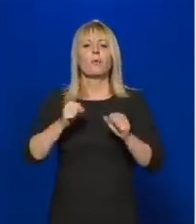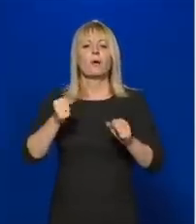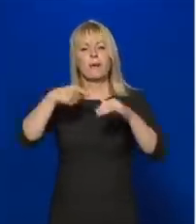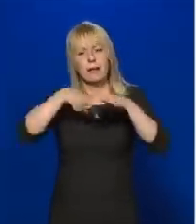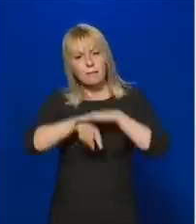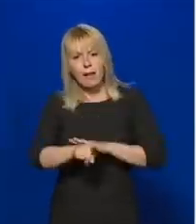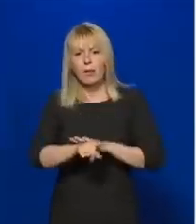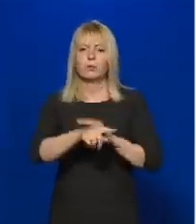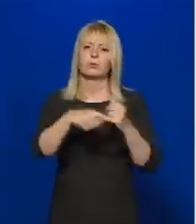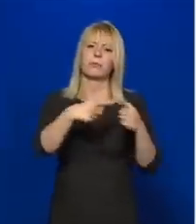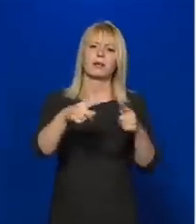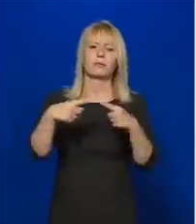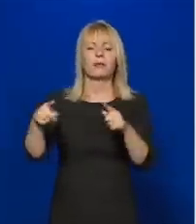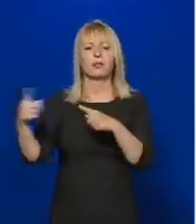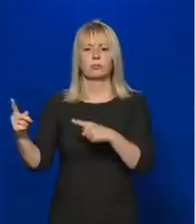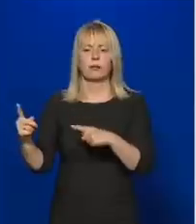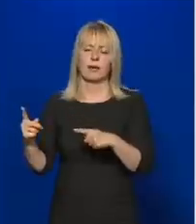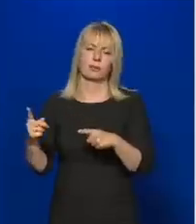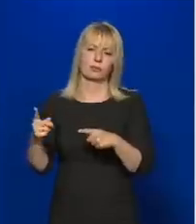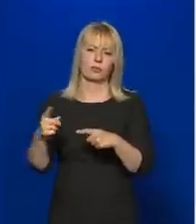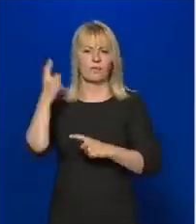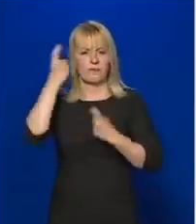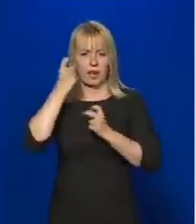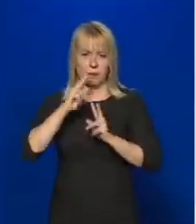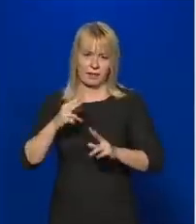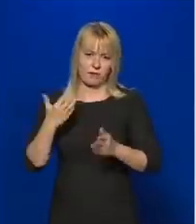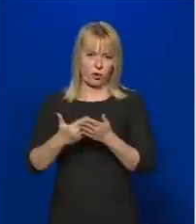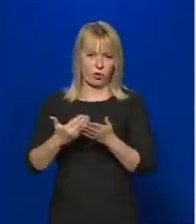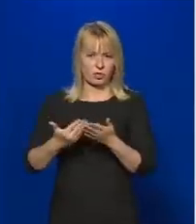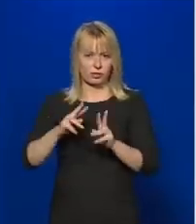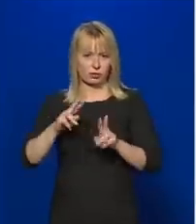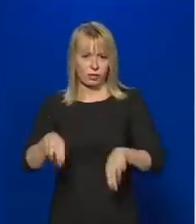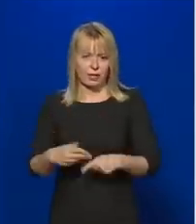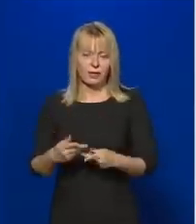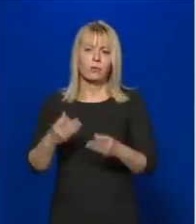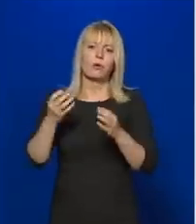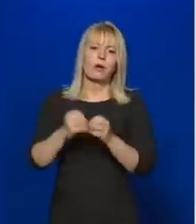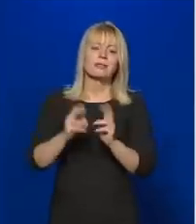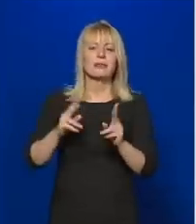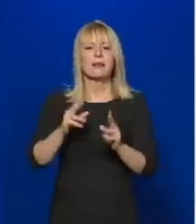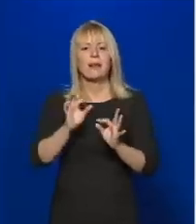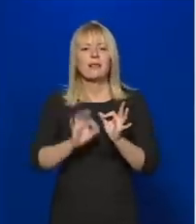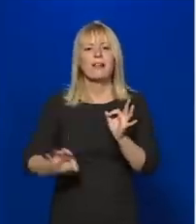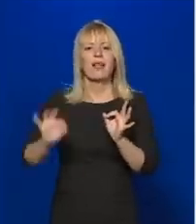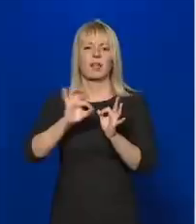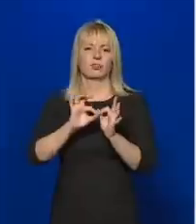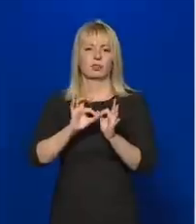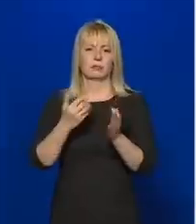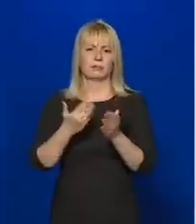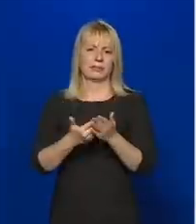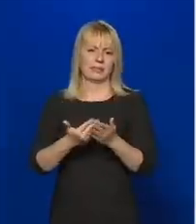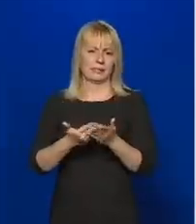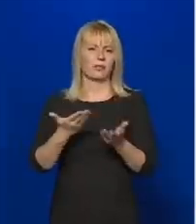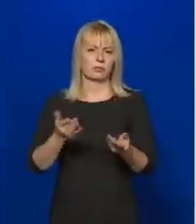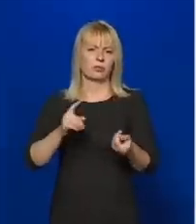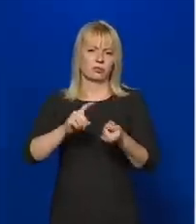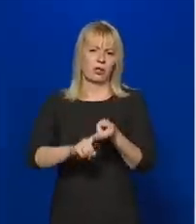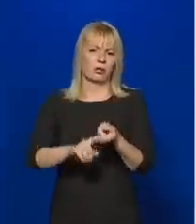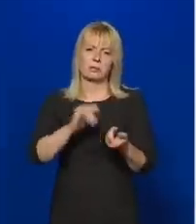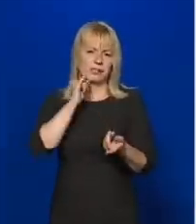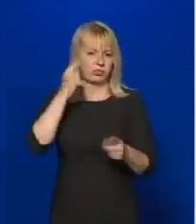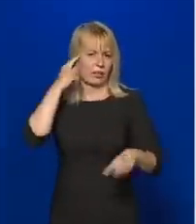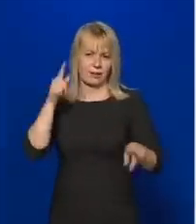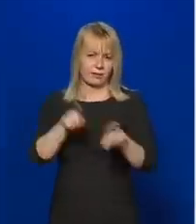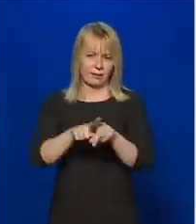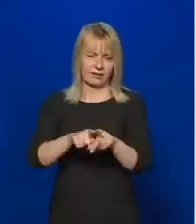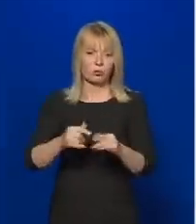gazdasági teljesítménnyel kapcsolatosan. Azért kell teljesítményről beszélni, mert abban sincs ma egyetértés, hogy